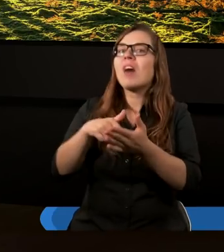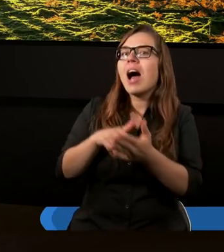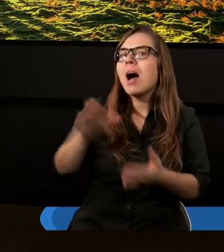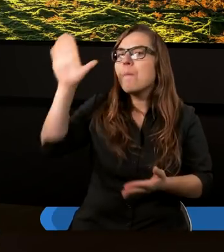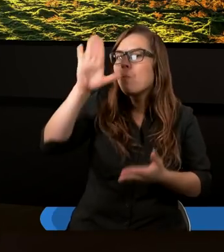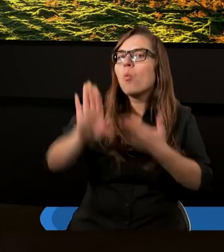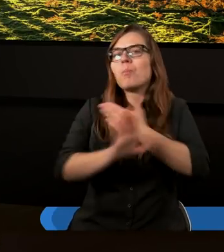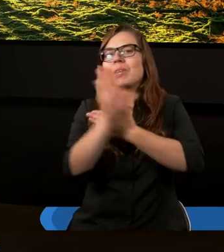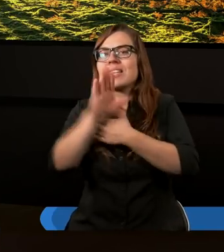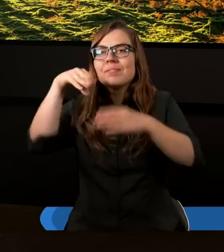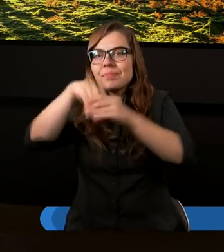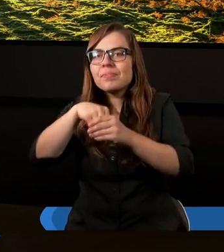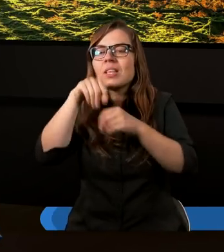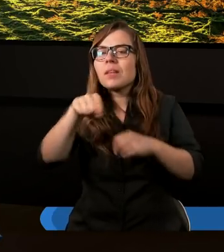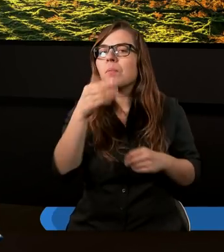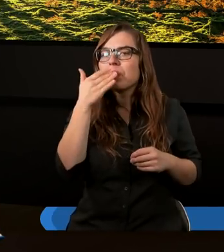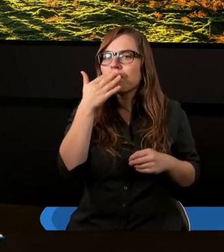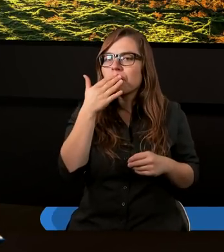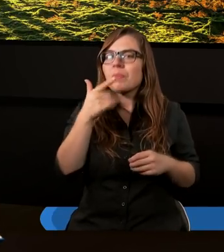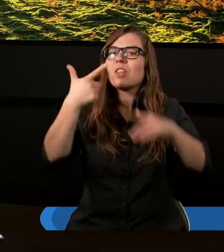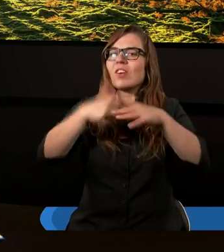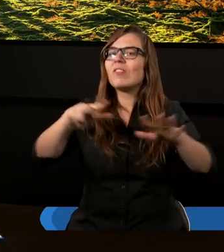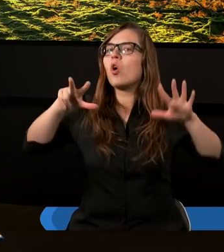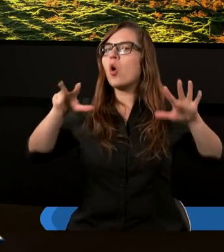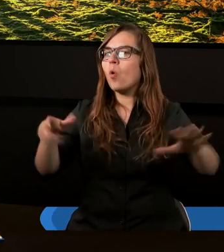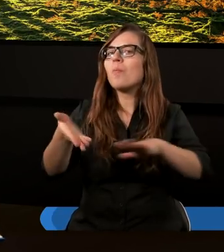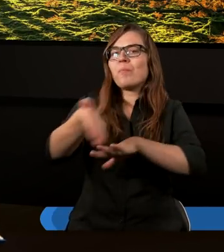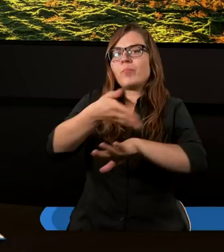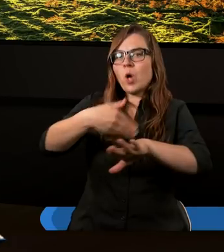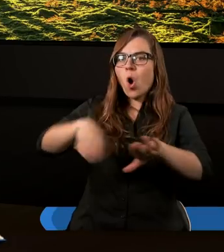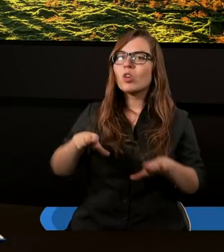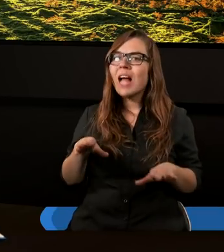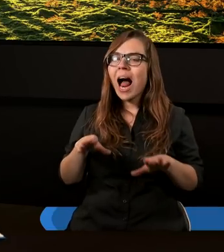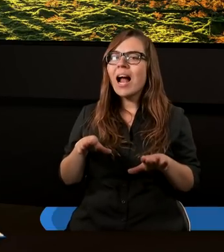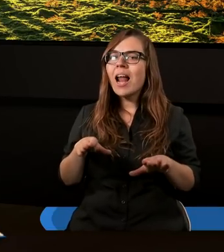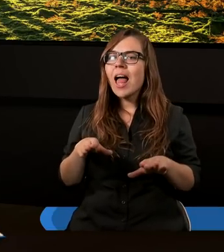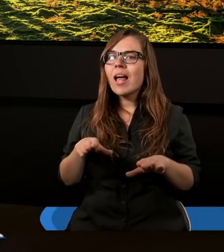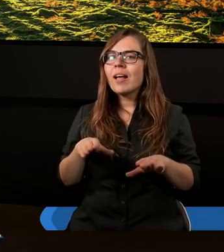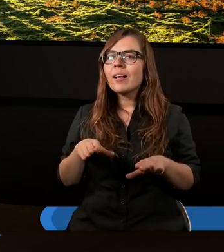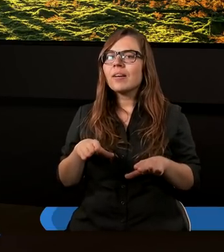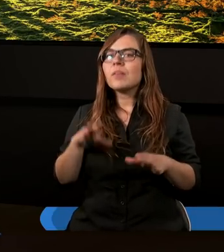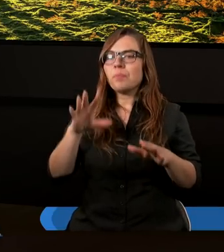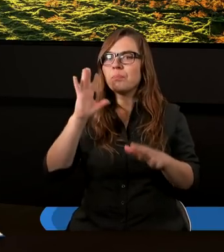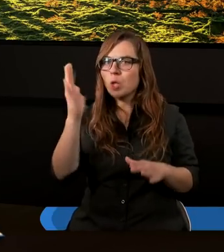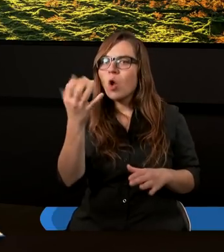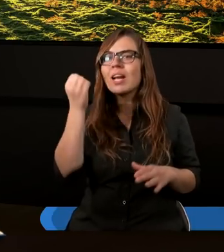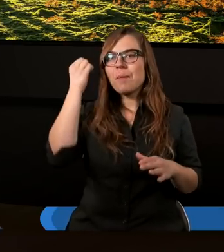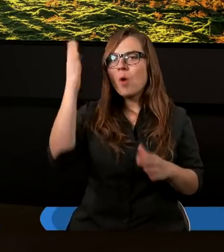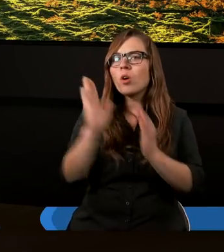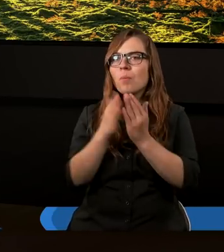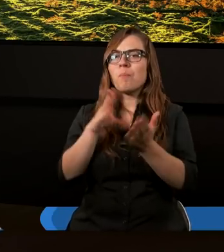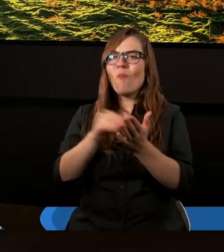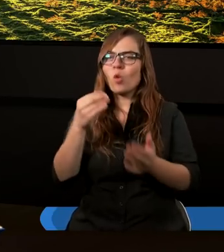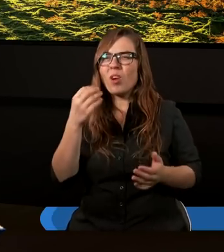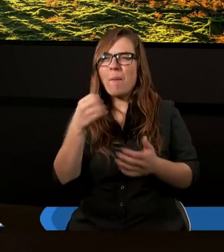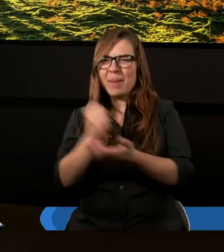przedstawia w 28 rozdziale, w powtórzonym